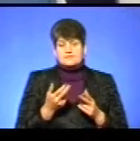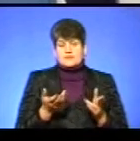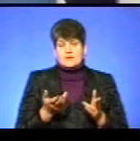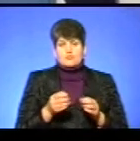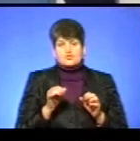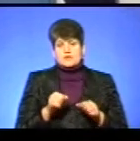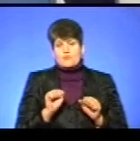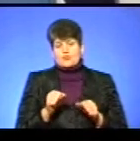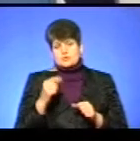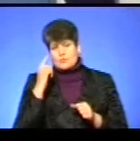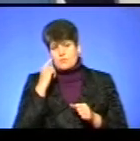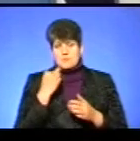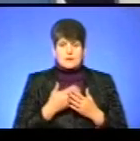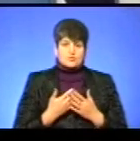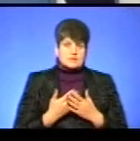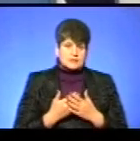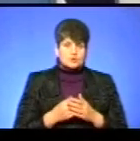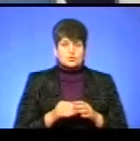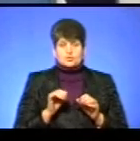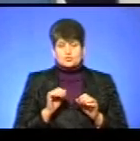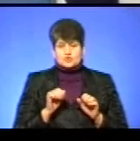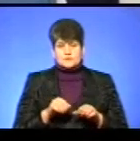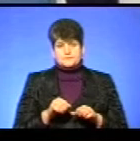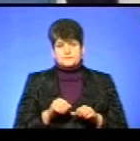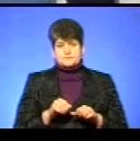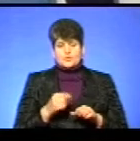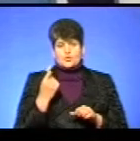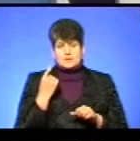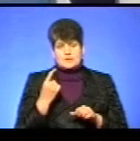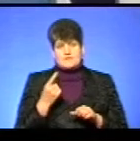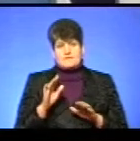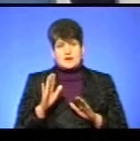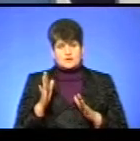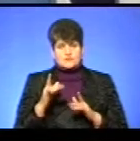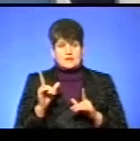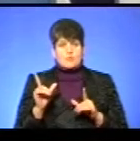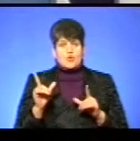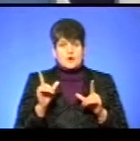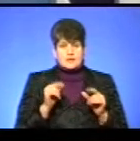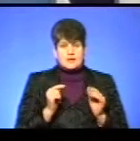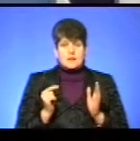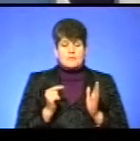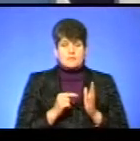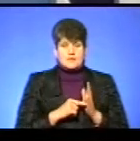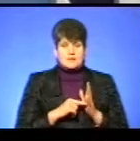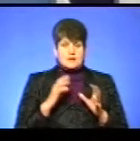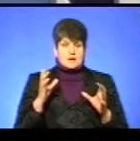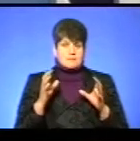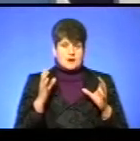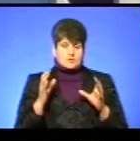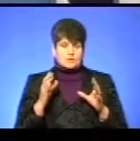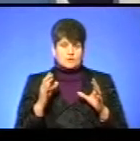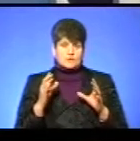ми можемо тільки припускати, що не виключено один варіант, що коли вони пролітали, десь попали в хмару, коли проводилось